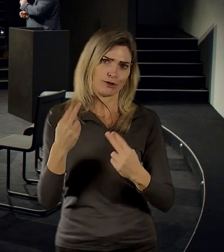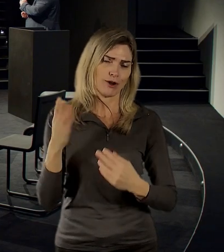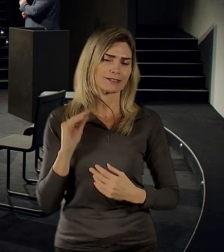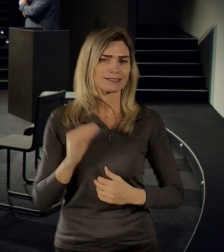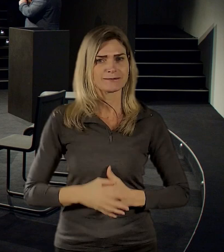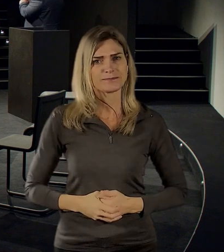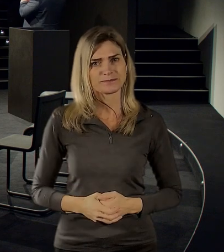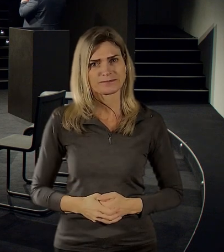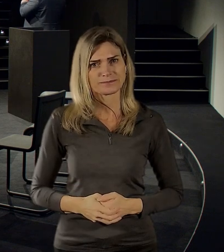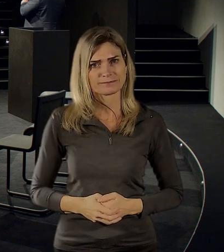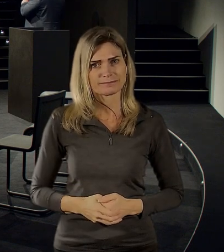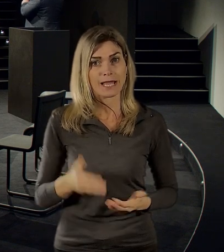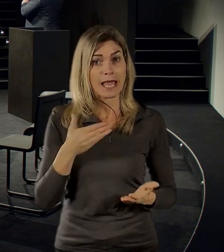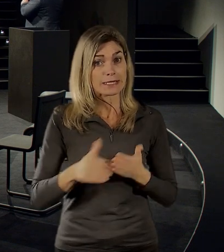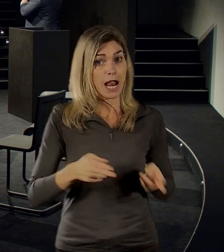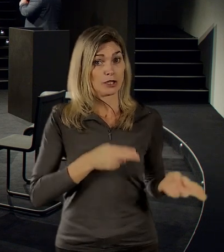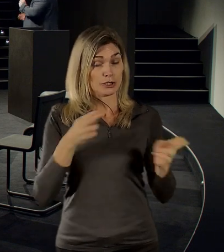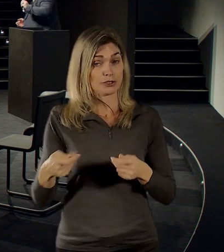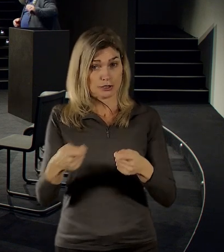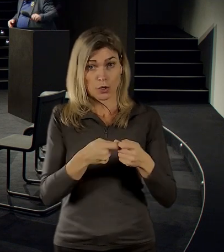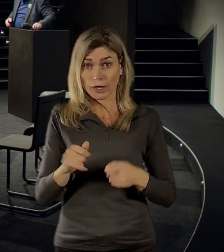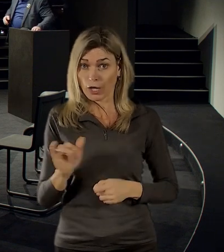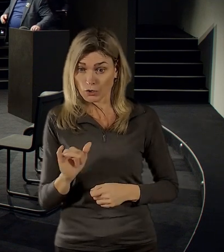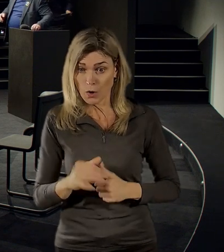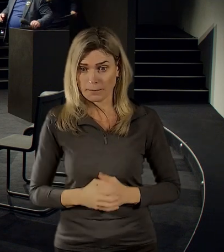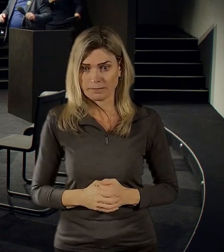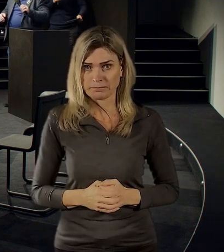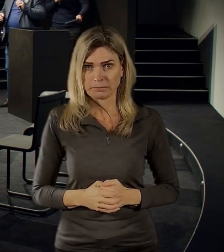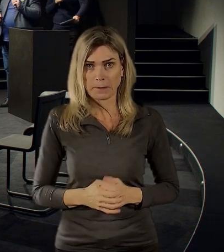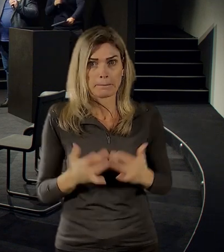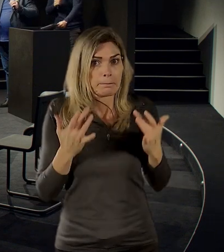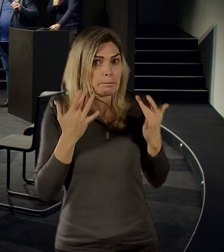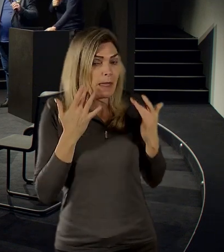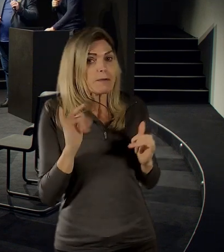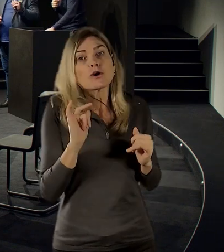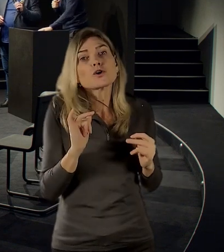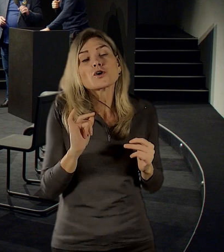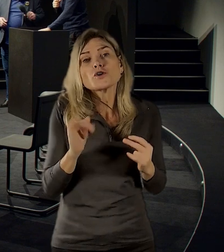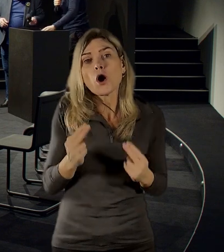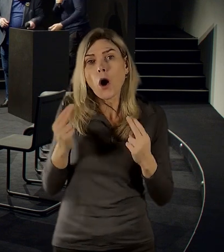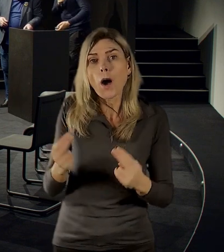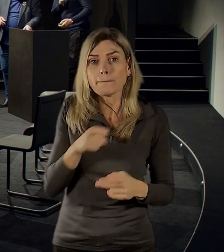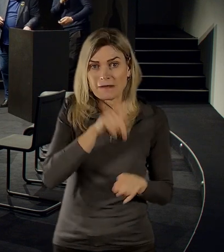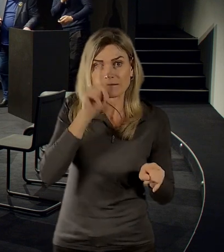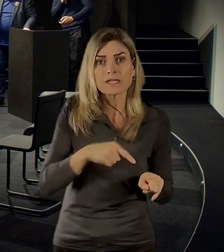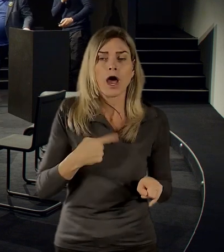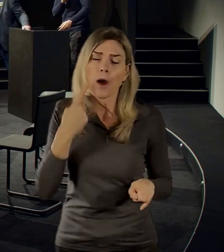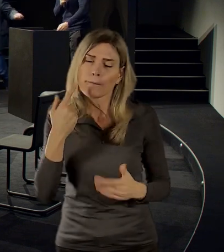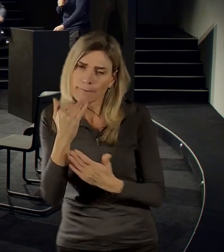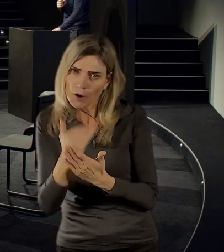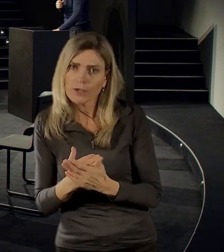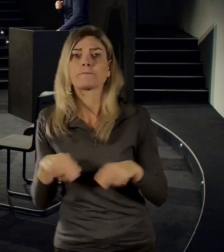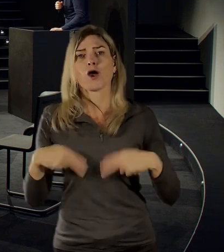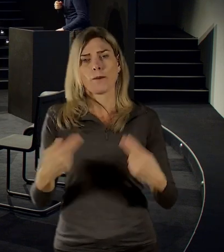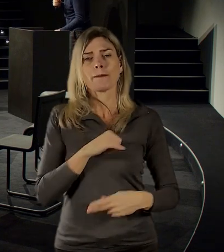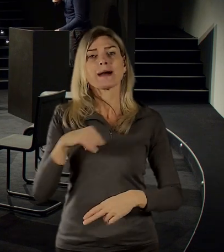Prosím dalšího kolegu, což bude. To musíte vědět vy, já jsem tu prezentaci neviděl, já se podívám, kdo je dál. Tak pan architekt